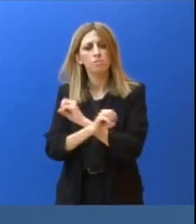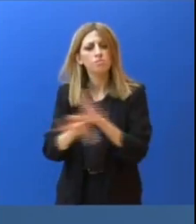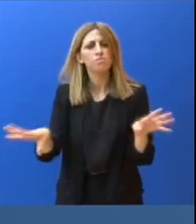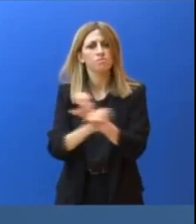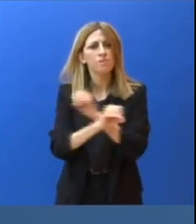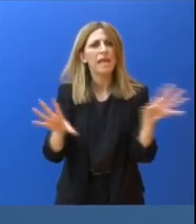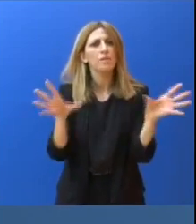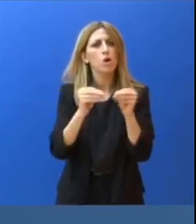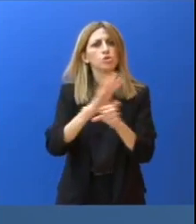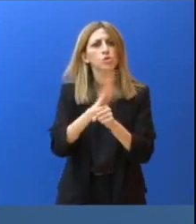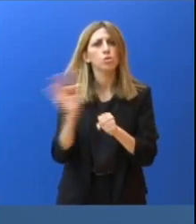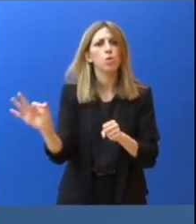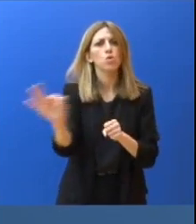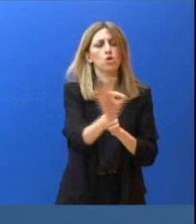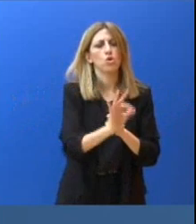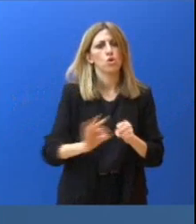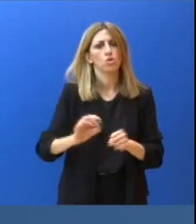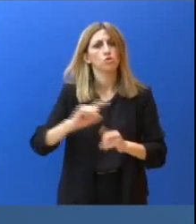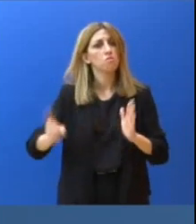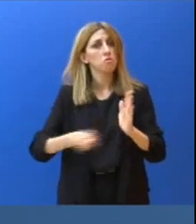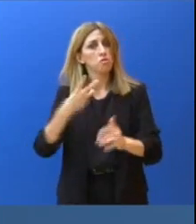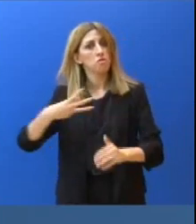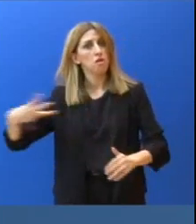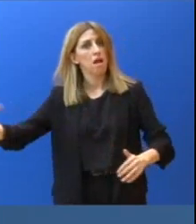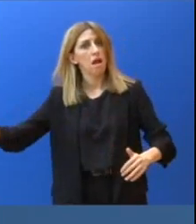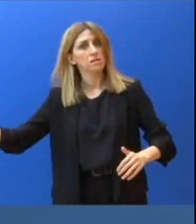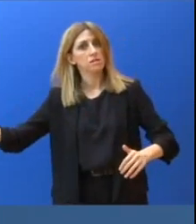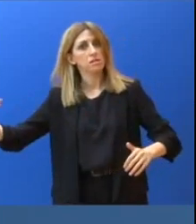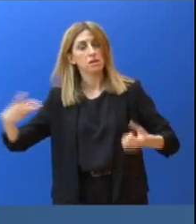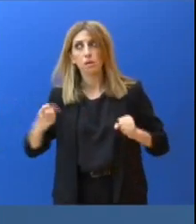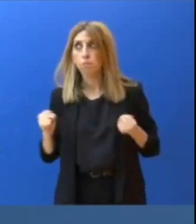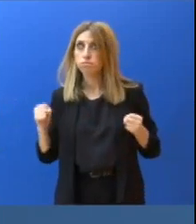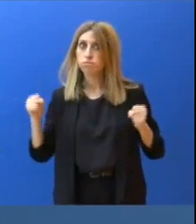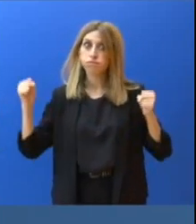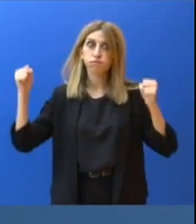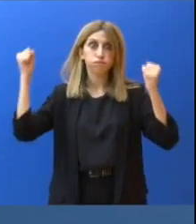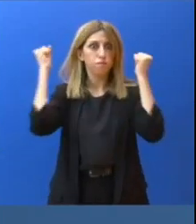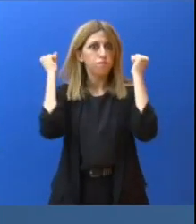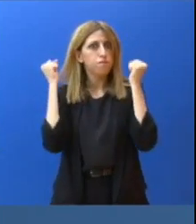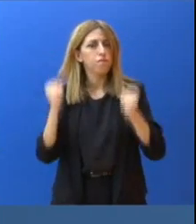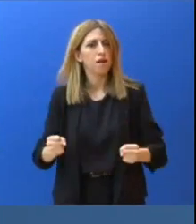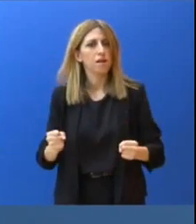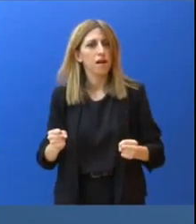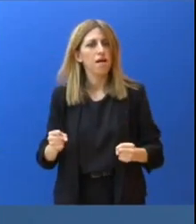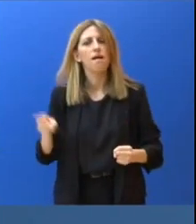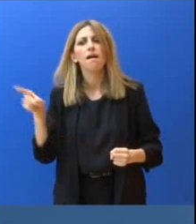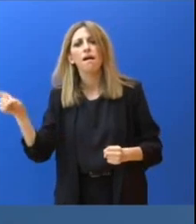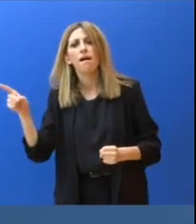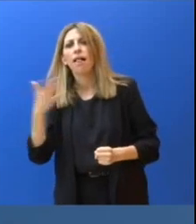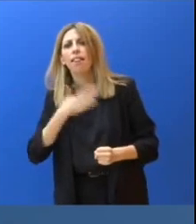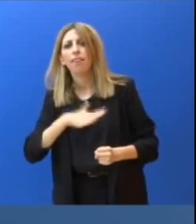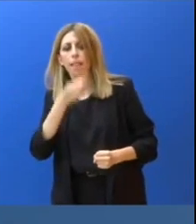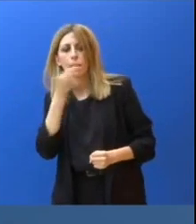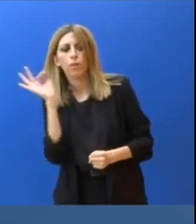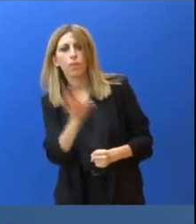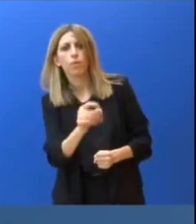στην οποία γύρει τέτοιο ζήτημα αξιωματική αντιπολίτευση. Προφανώς ενδιαφέρεται πολύ περισσότερο για μια συγκεκριμένη εφημερίδα. Αυτό